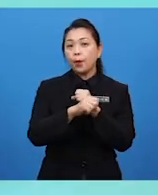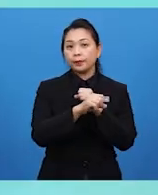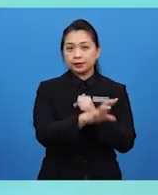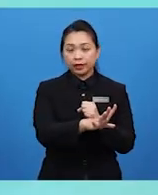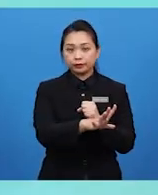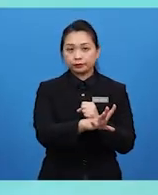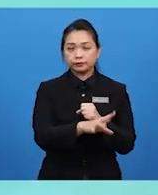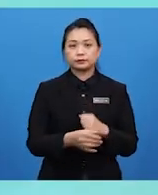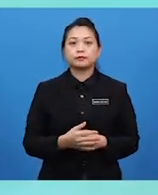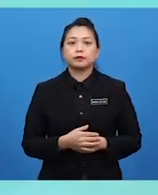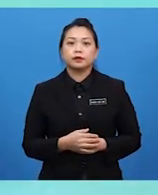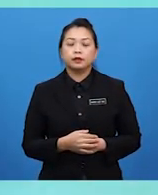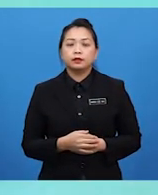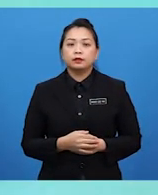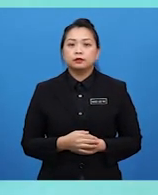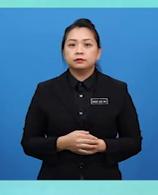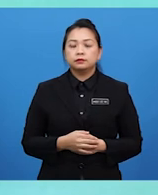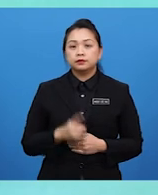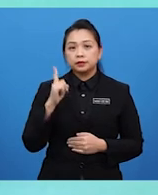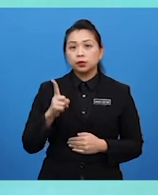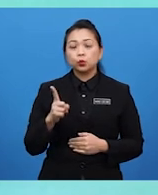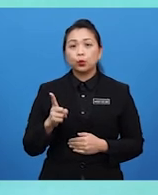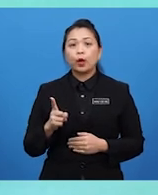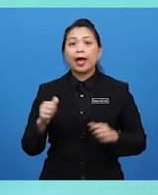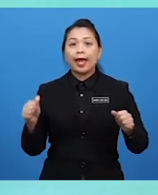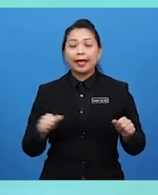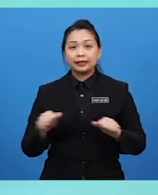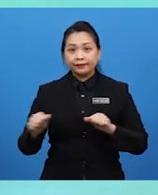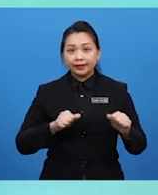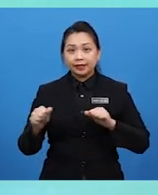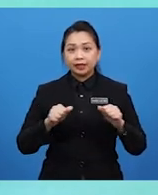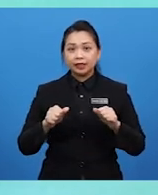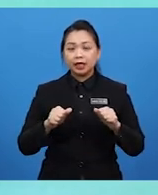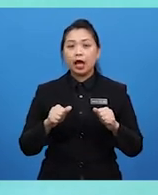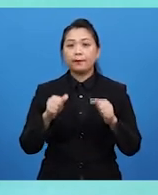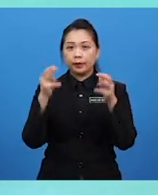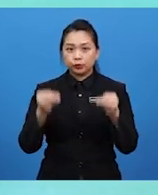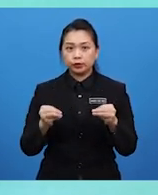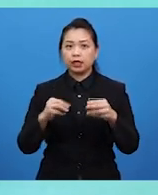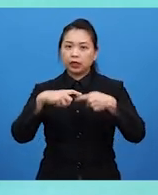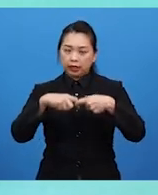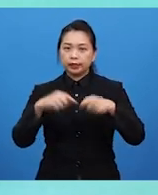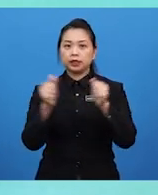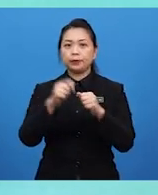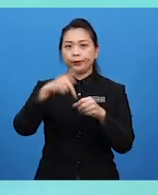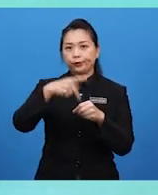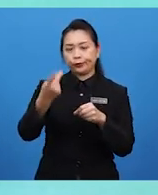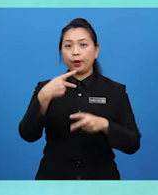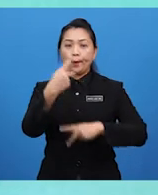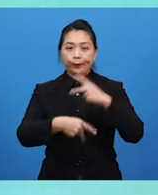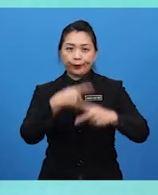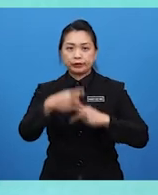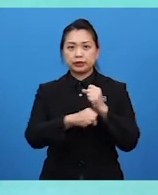Aspek ini adalah suatu amalan ataupun aktiviti antara manusia yang berkaitan dengan pengeluaran. Proses